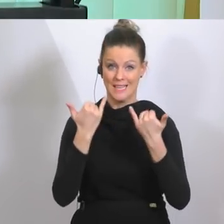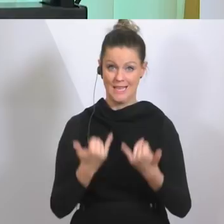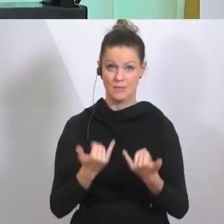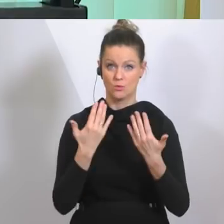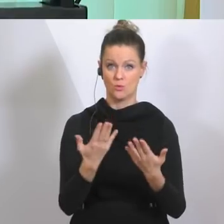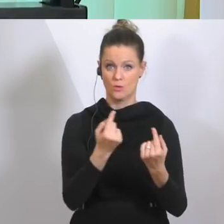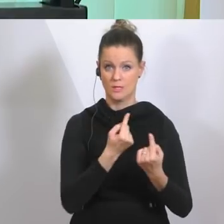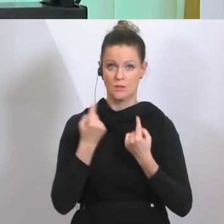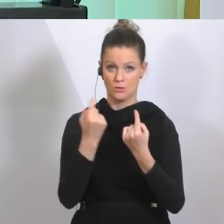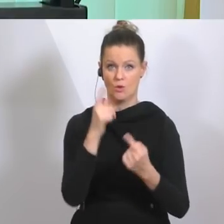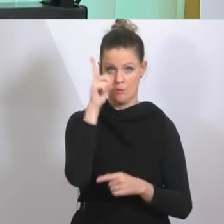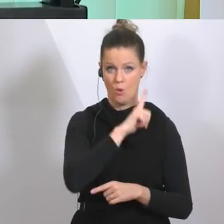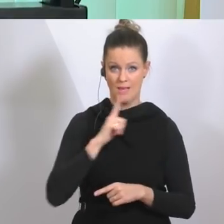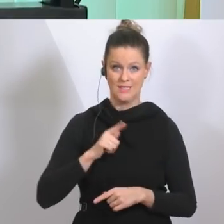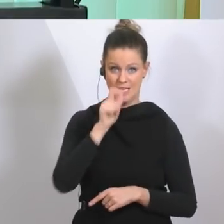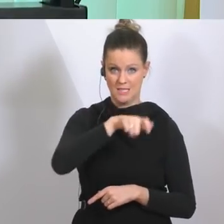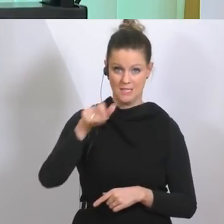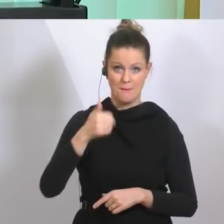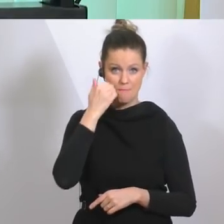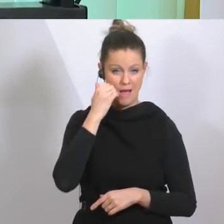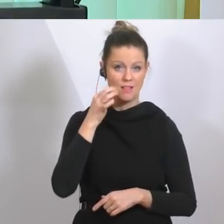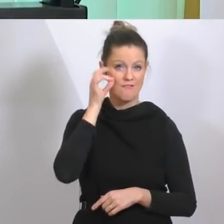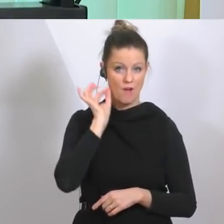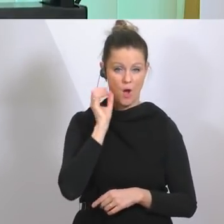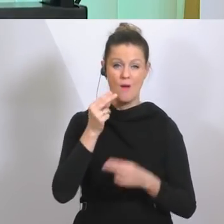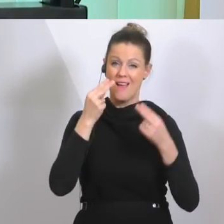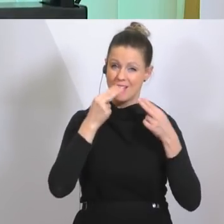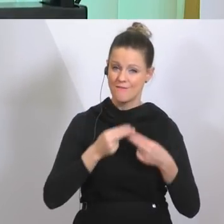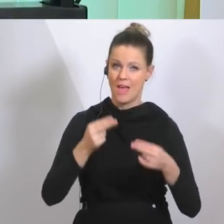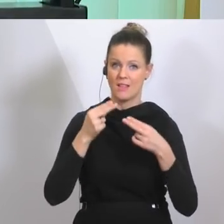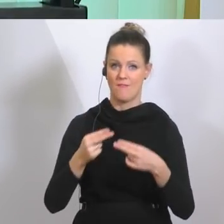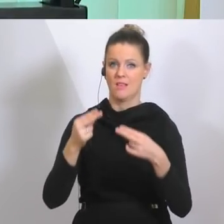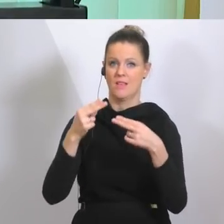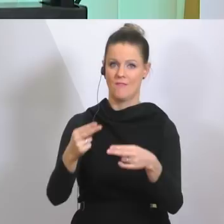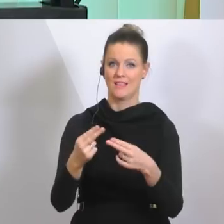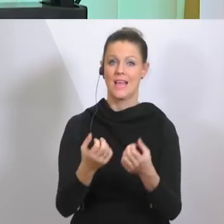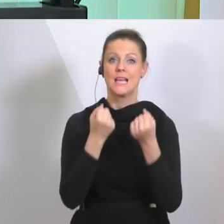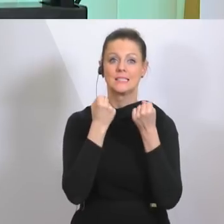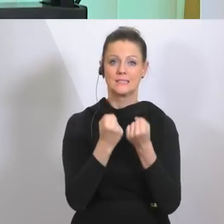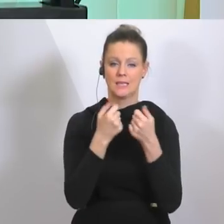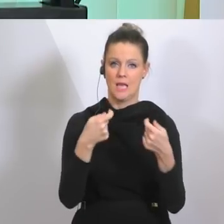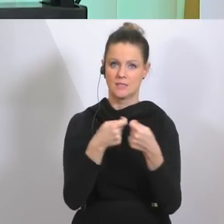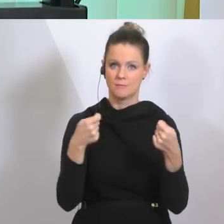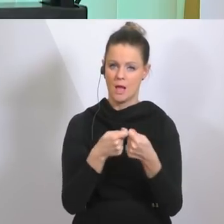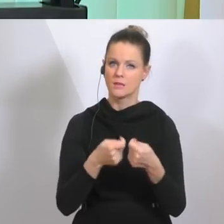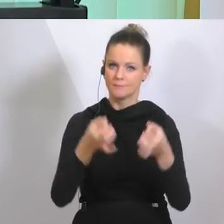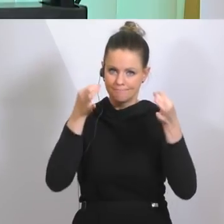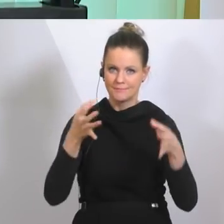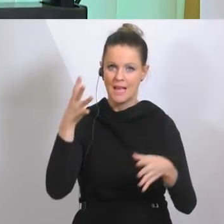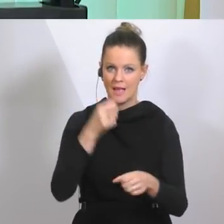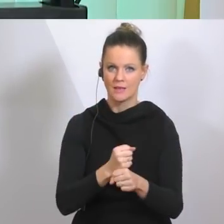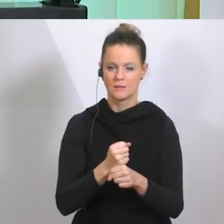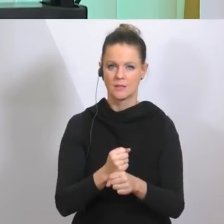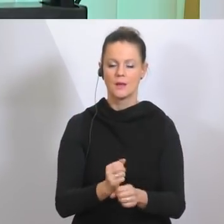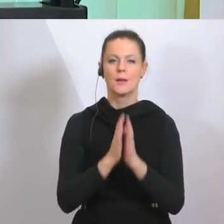und Polizisten weiterhin dafür Sorge tragen, dass diese Sicherheitsmaßnahmen auch eingehalten werden. Nochmals mein